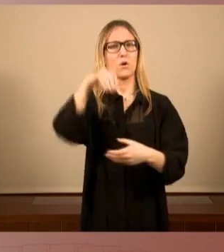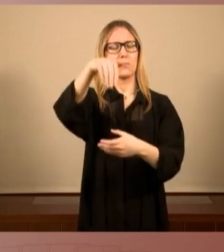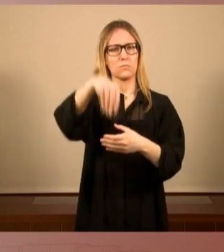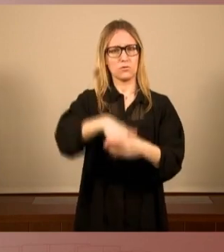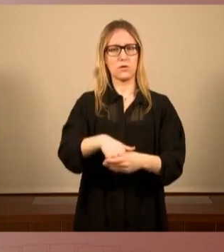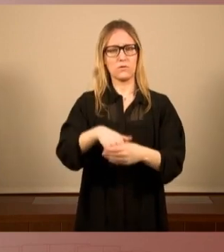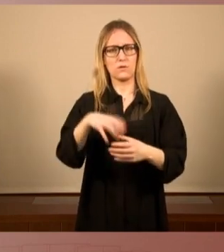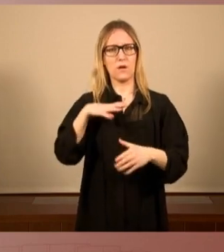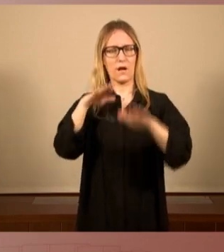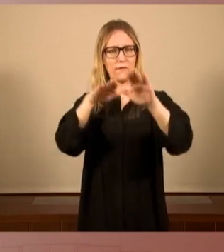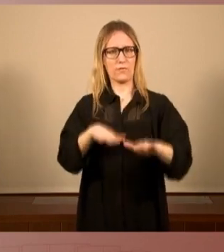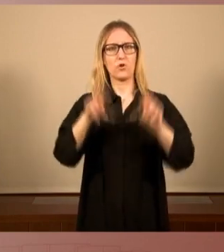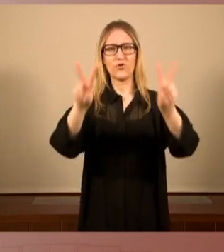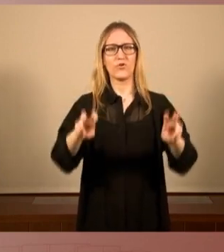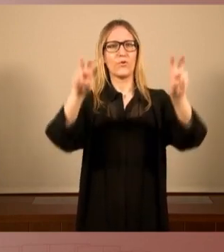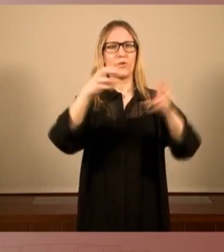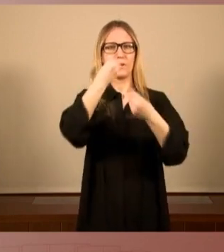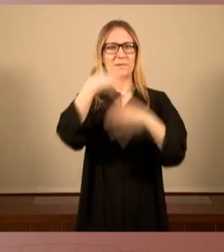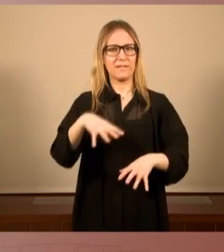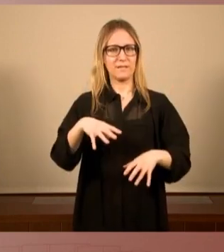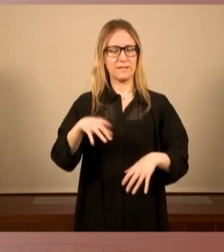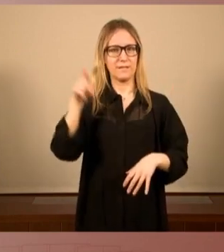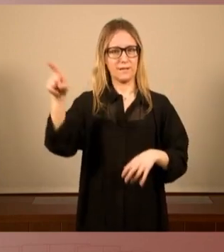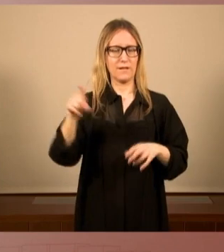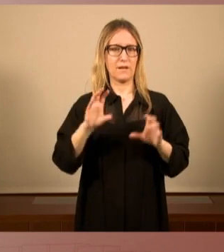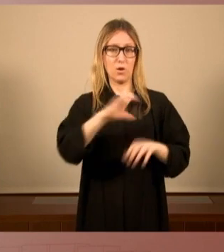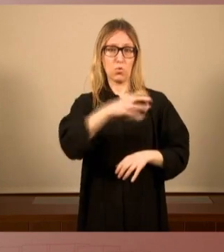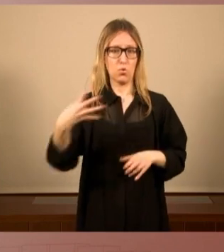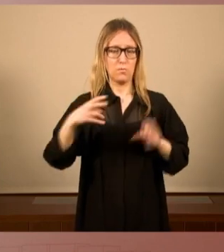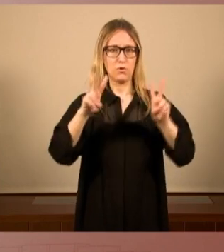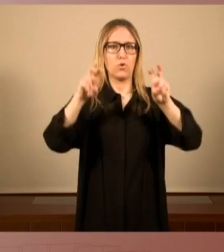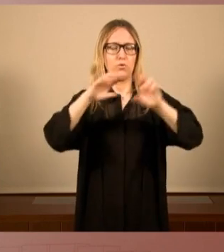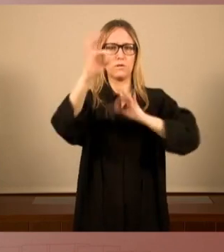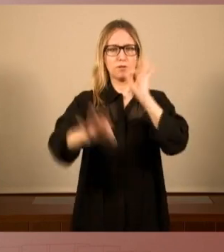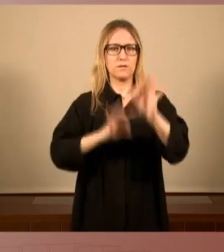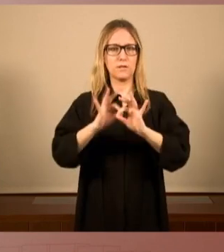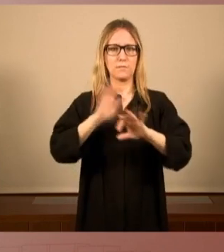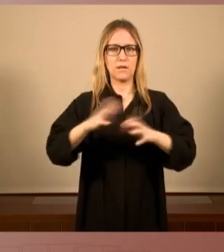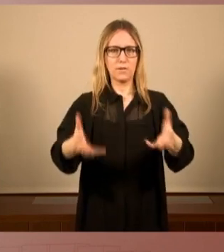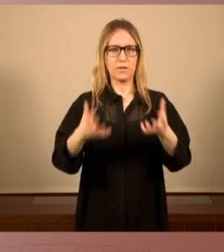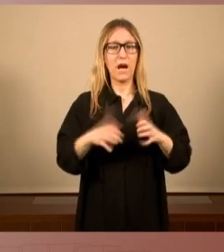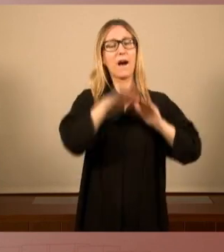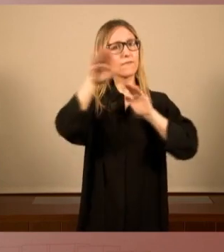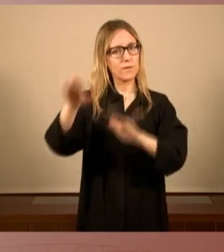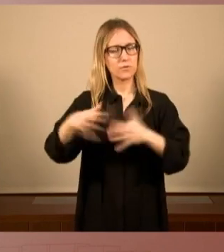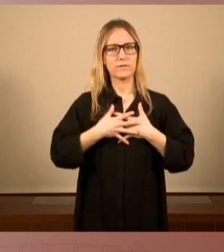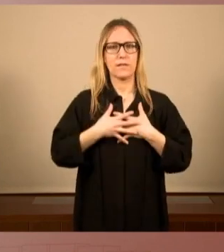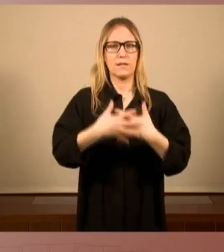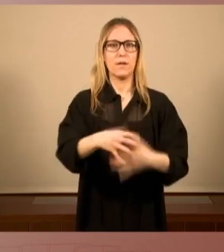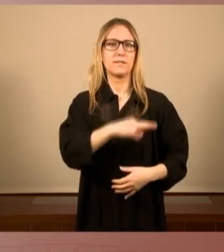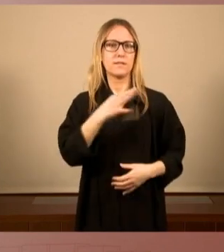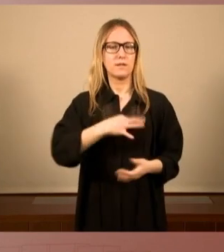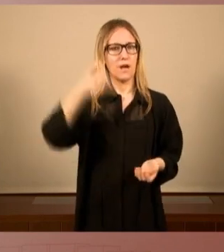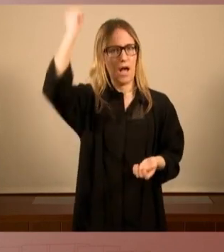noves representants de la CUP un nou ciclo per guanyar a favor de la candidatura del senyor Aragonès